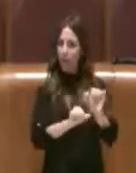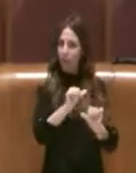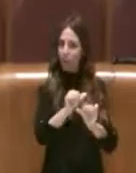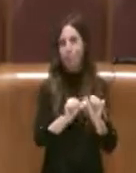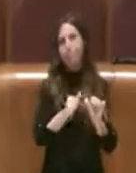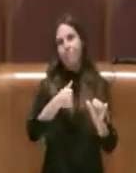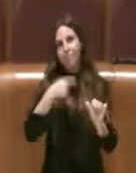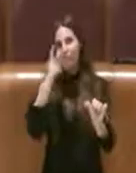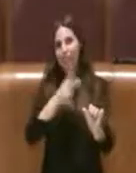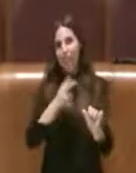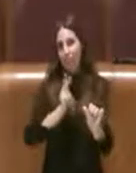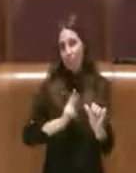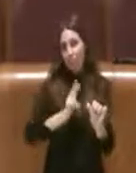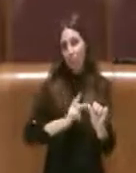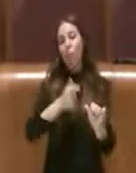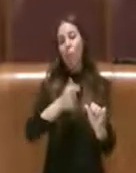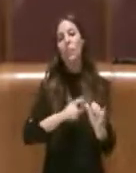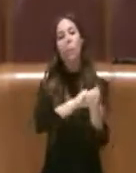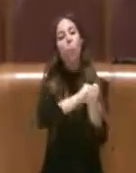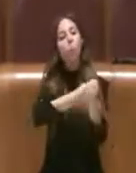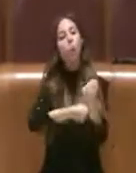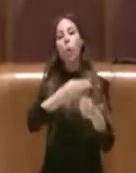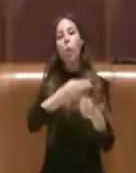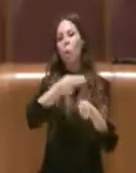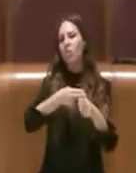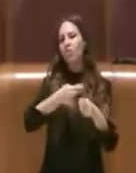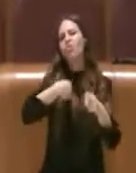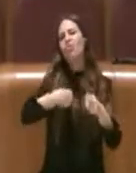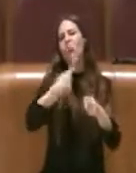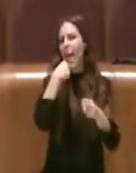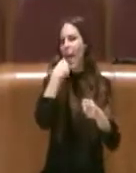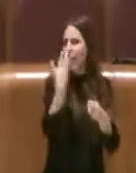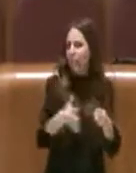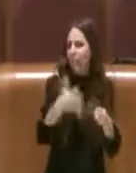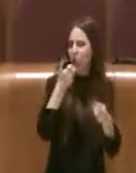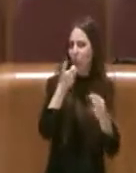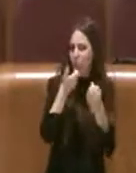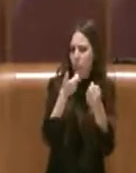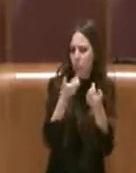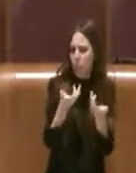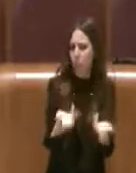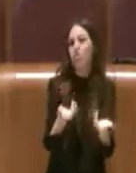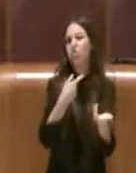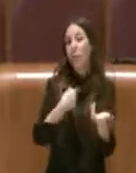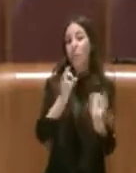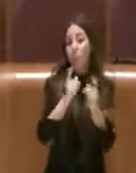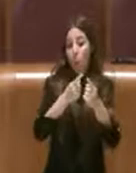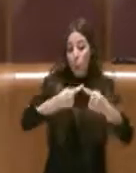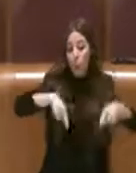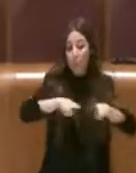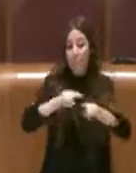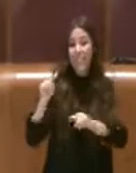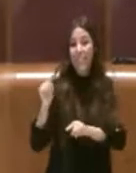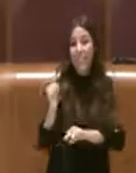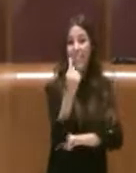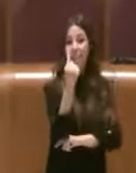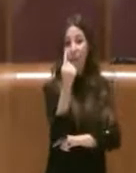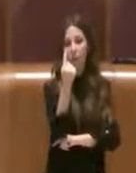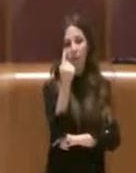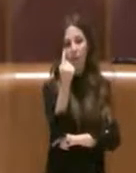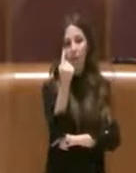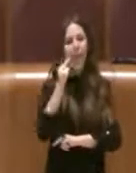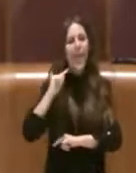perché poi sul tema dei poteri di Roma ci siamo espressi più volte, anche in merito dei consigli straordinari e tutti con una